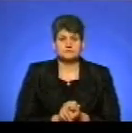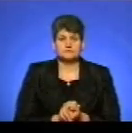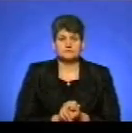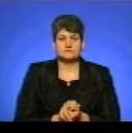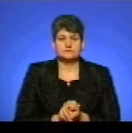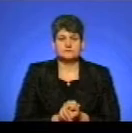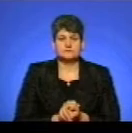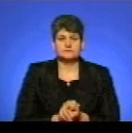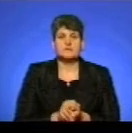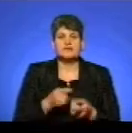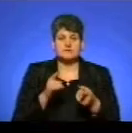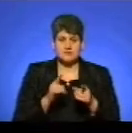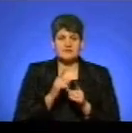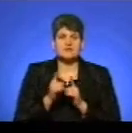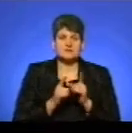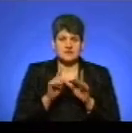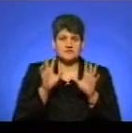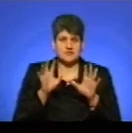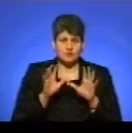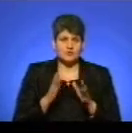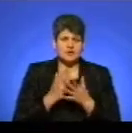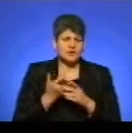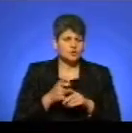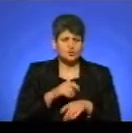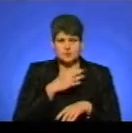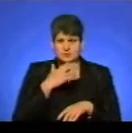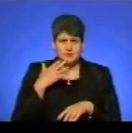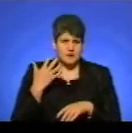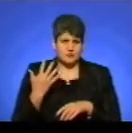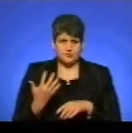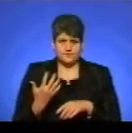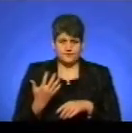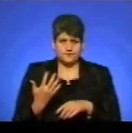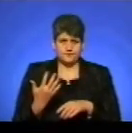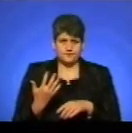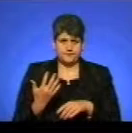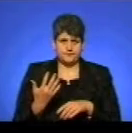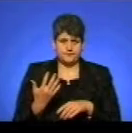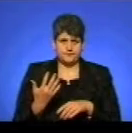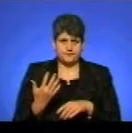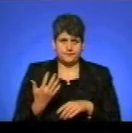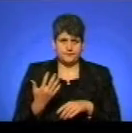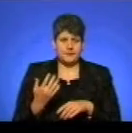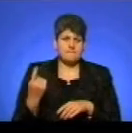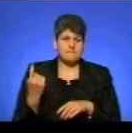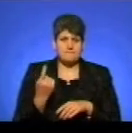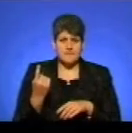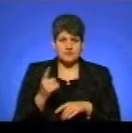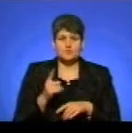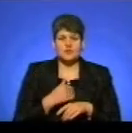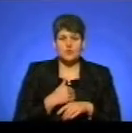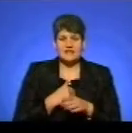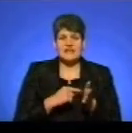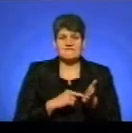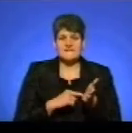Ну, справді, змін у законі є надзвичайно багато. І перше, це, що б я хотіла